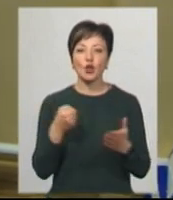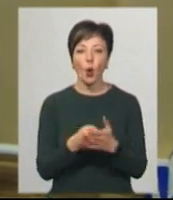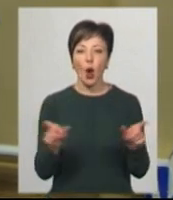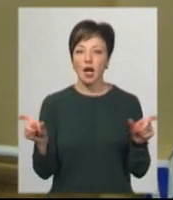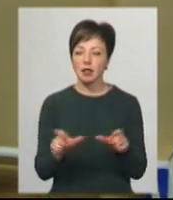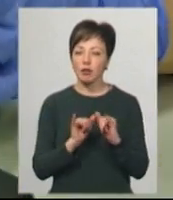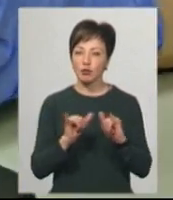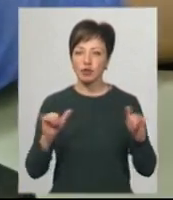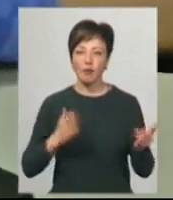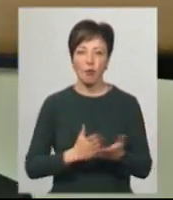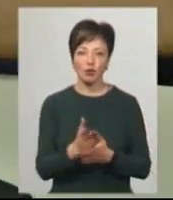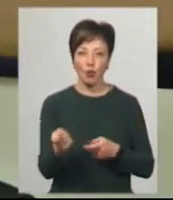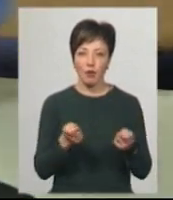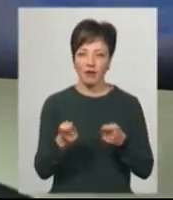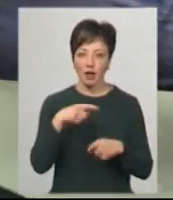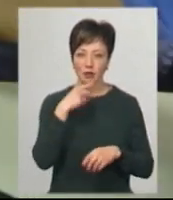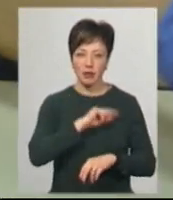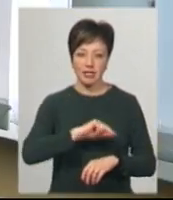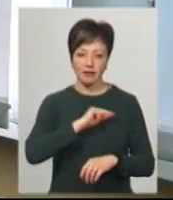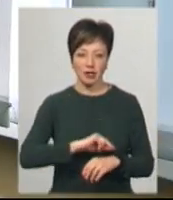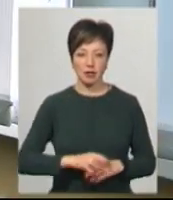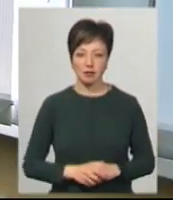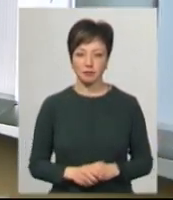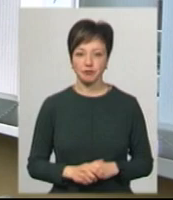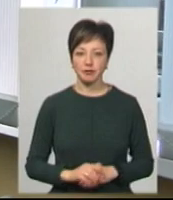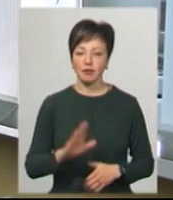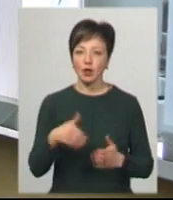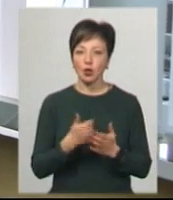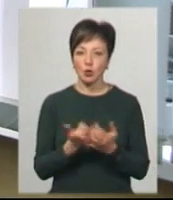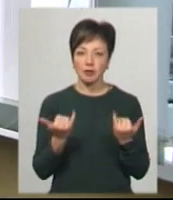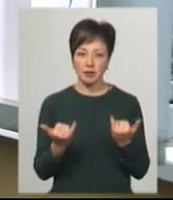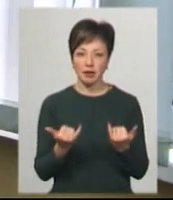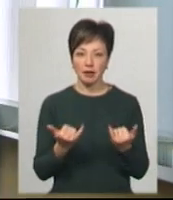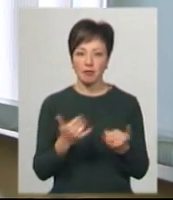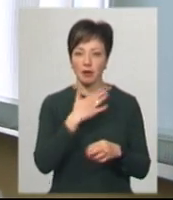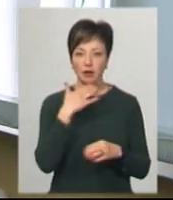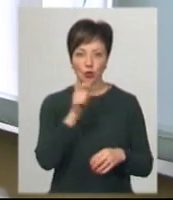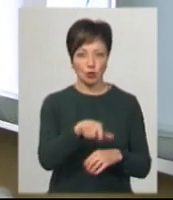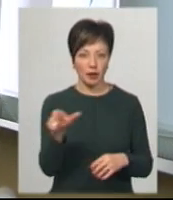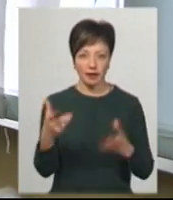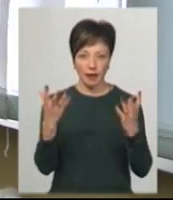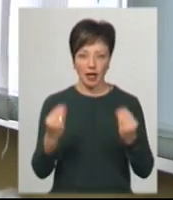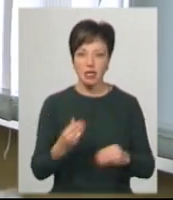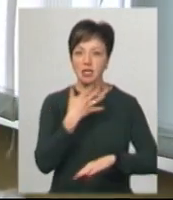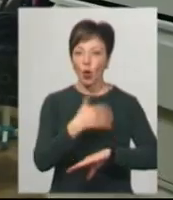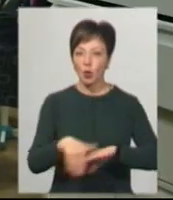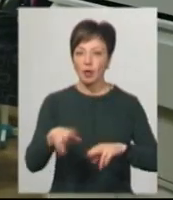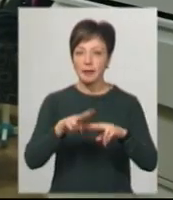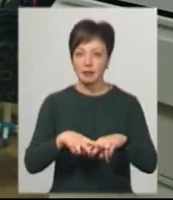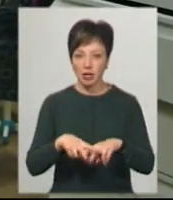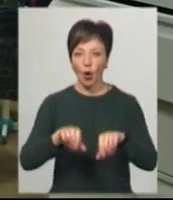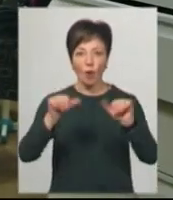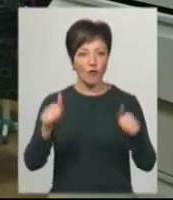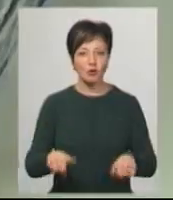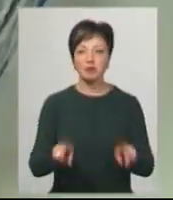була найпоширеніша послуга управління, каже працівниця Олена Федорчук. До 70 чоловік на день. Закордонні паспорти до завершення карантину оформлюють в